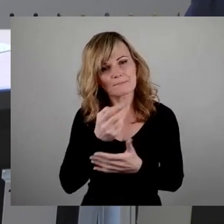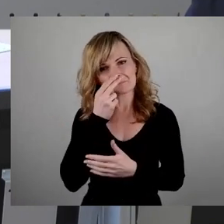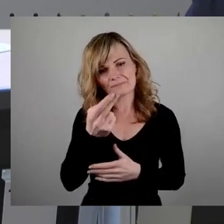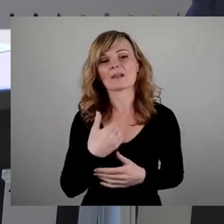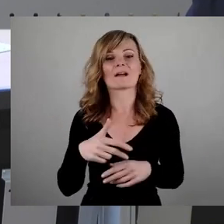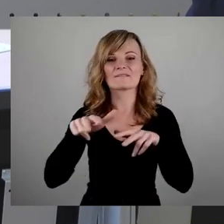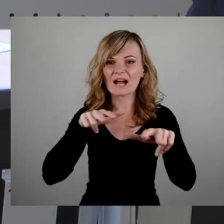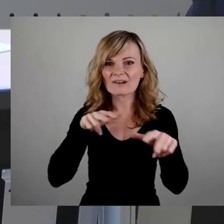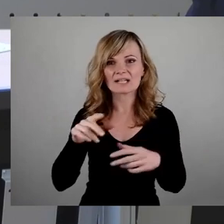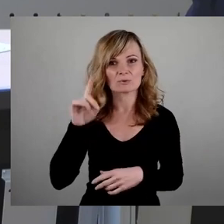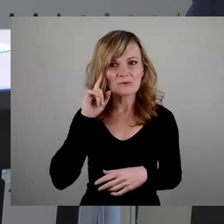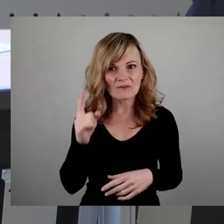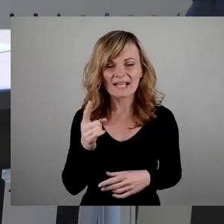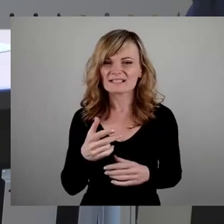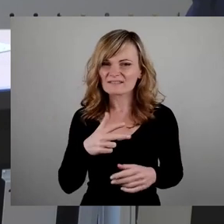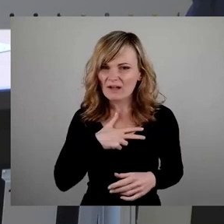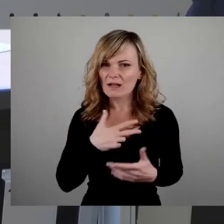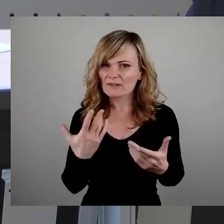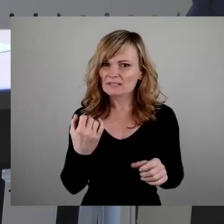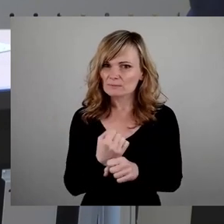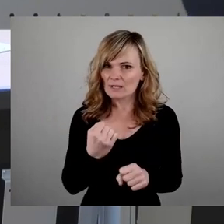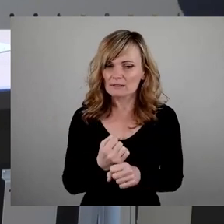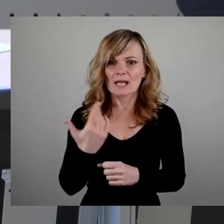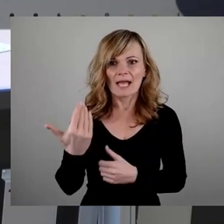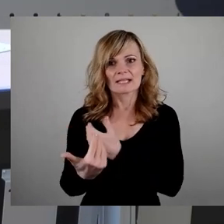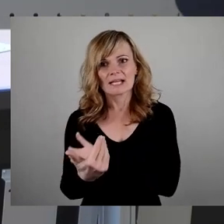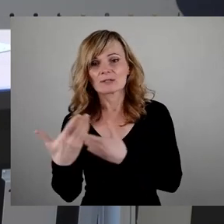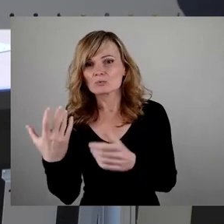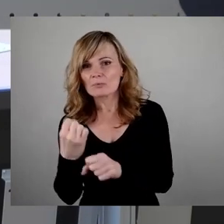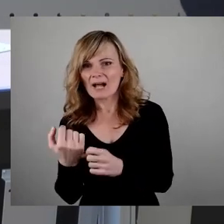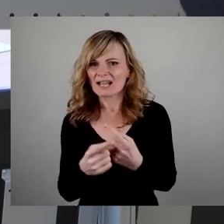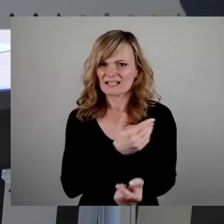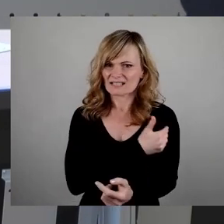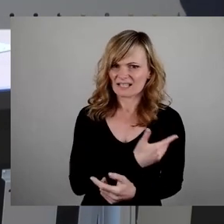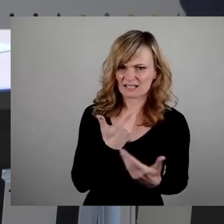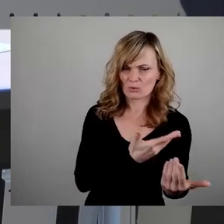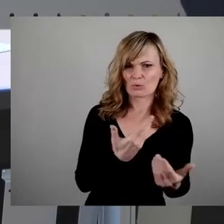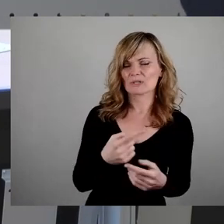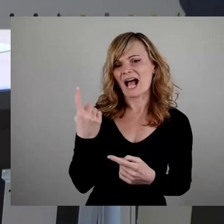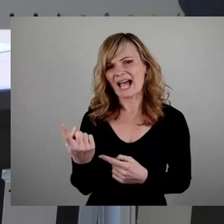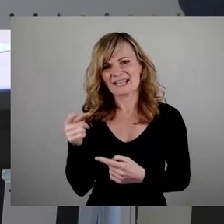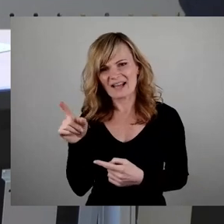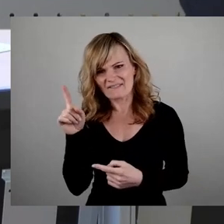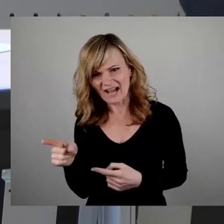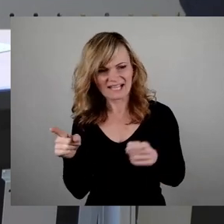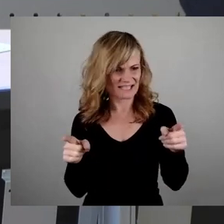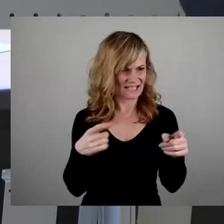wirklich, was auf der einen Seite gemacht wird, weiß die eine Seite, was die andere Seite tut, so rum.